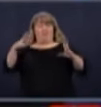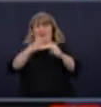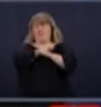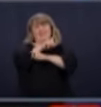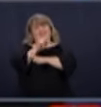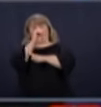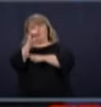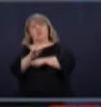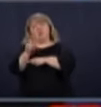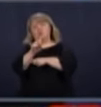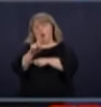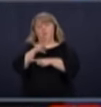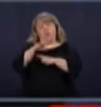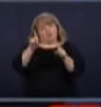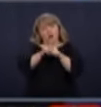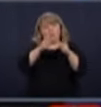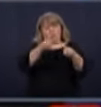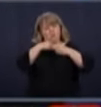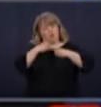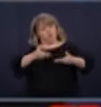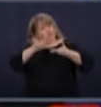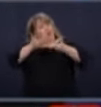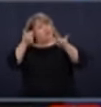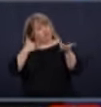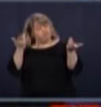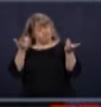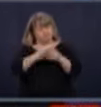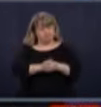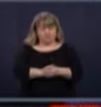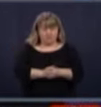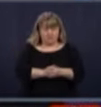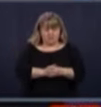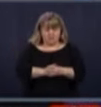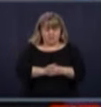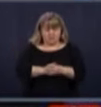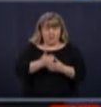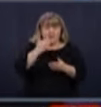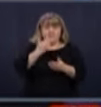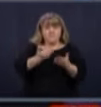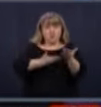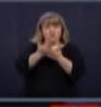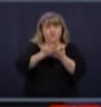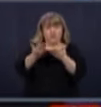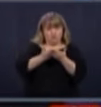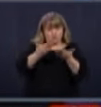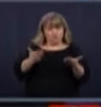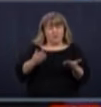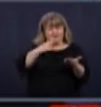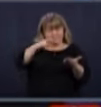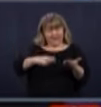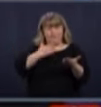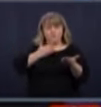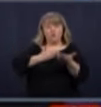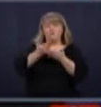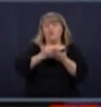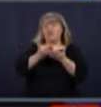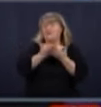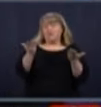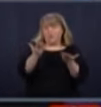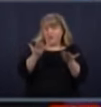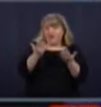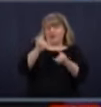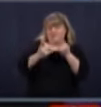encourageant. Mais la meilleure nouvelle, la vraiment bonne nouvelle du jour, c'est qu'on a eu en fin de semaine